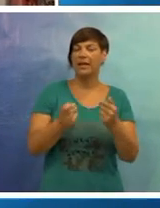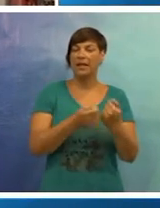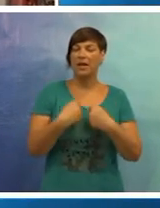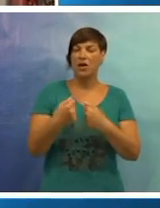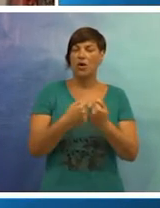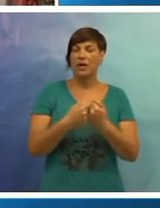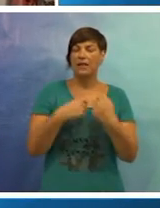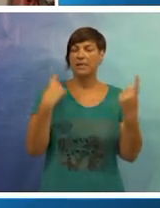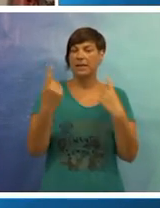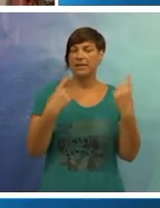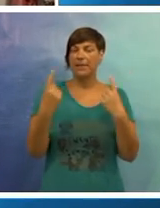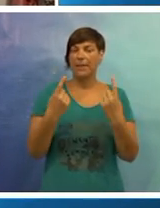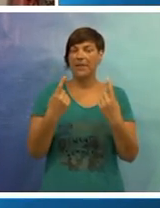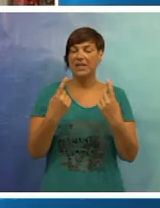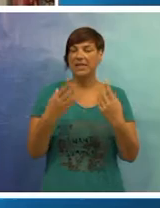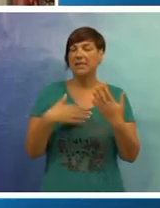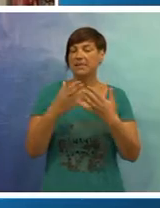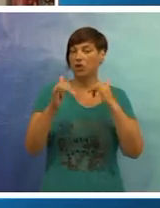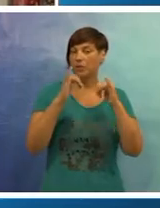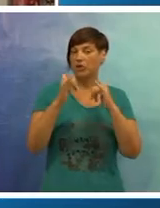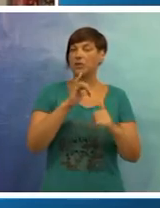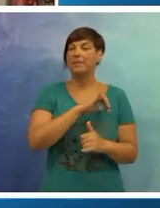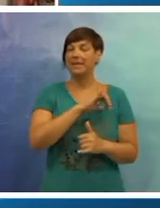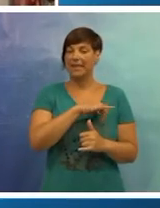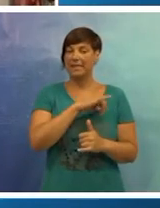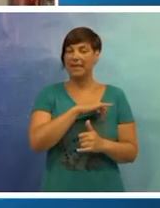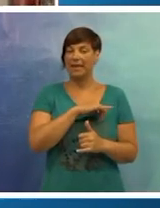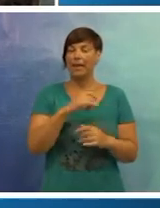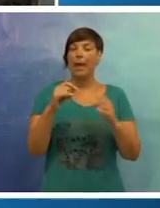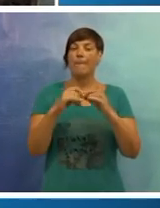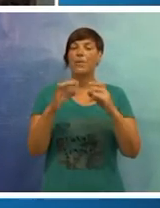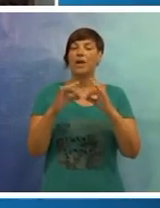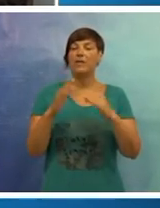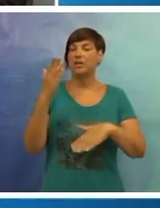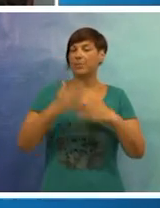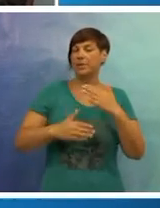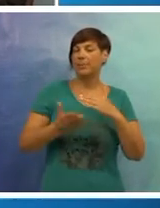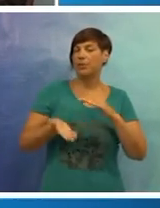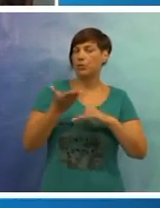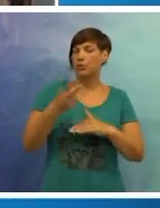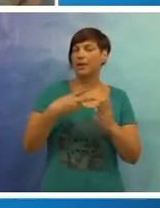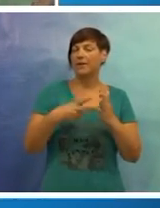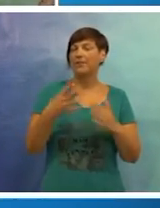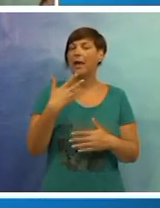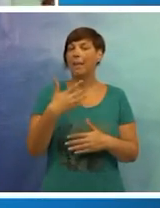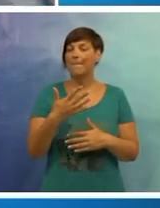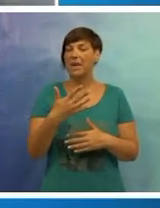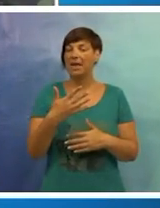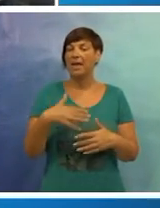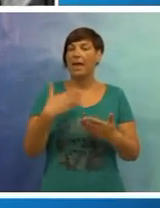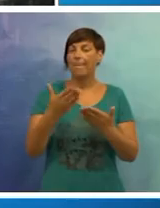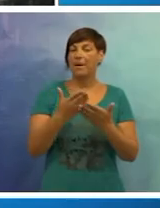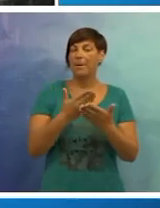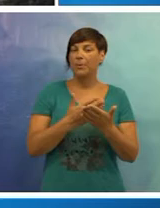planiranju organizaciji nekih manifestacija iz drugih sadržava koja će turistima bi zanimljiva. Boravična pristojbe je posljednji put poskupila još 2005.